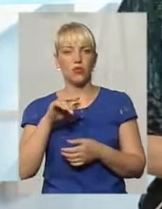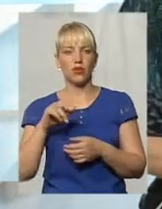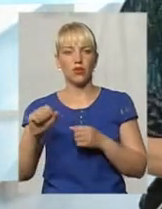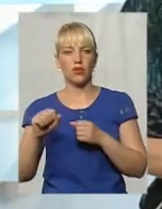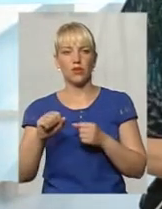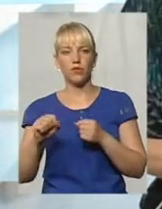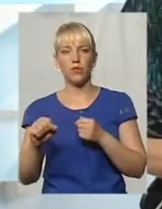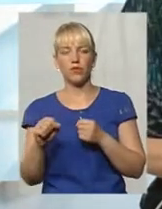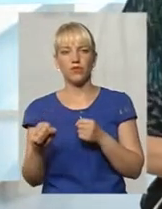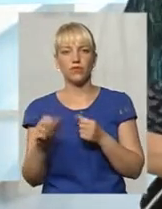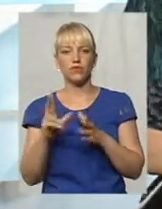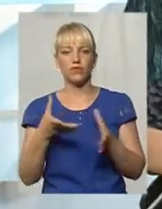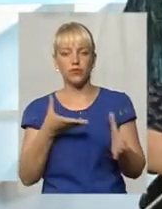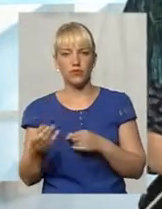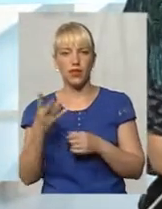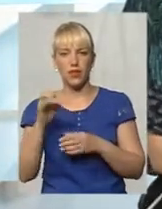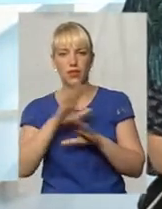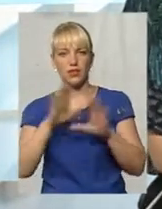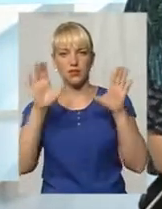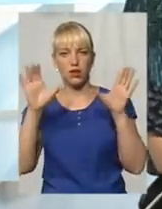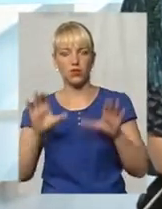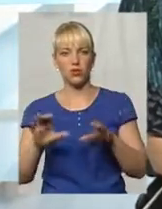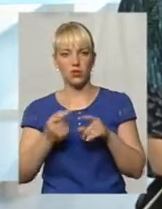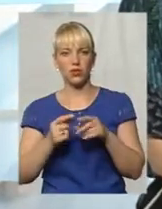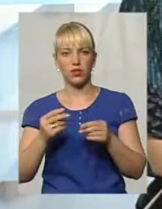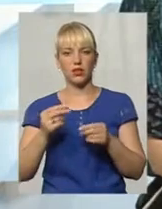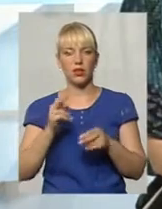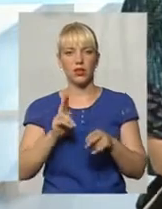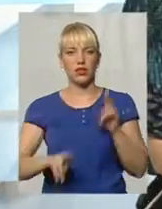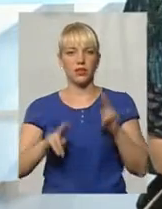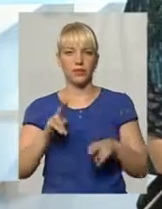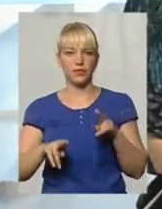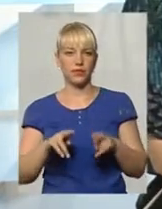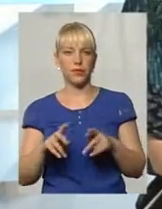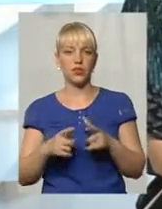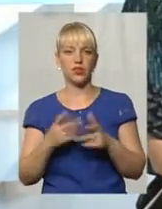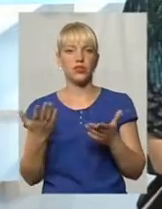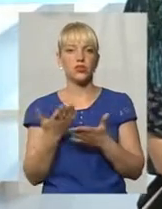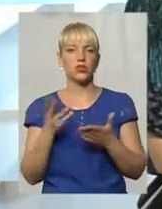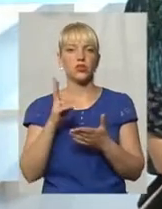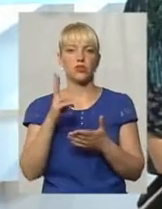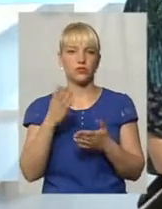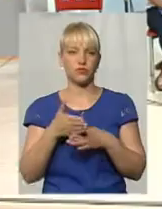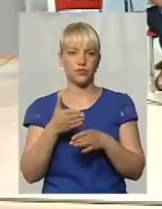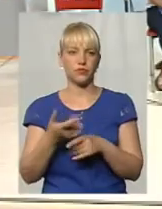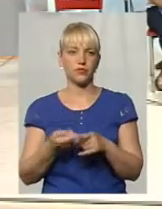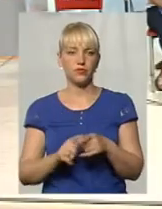гральний бізнес і на тих, хто, з чиєї мовчазної згоди, він діє в обласному центрі?